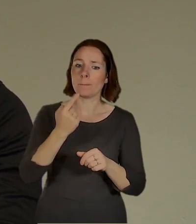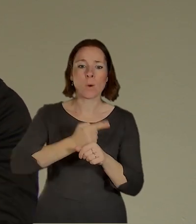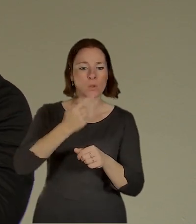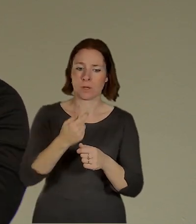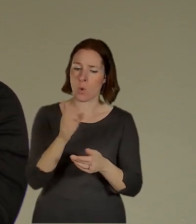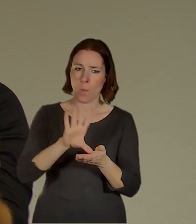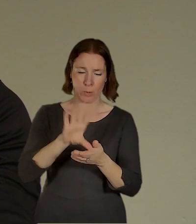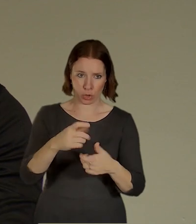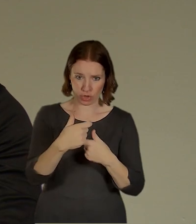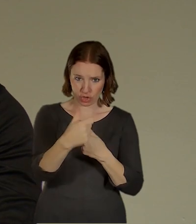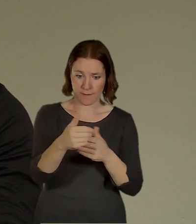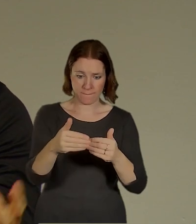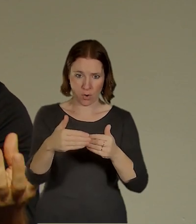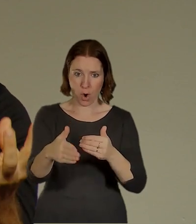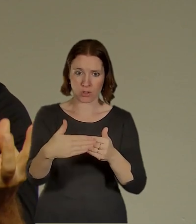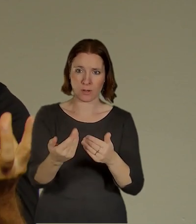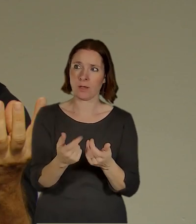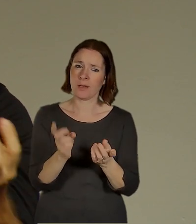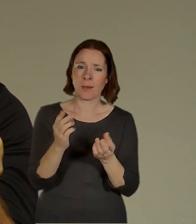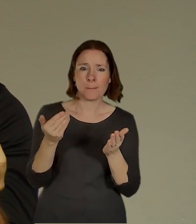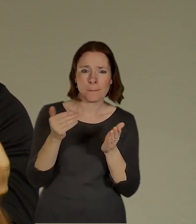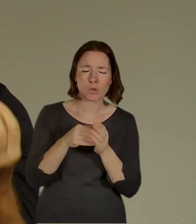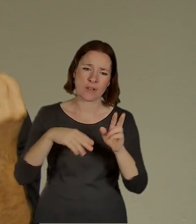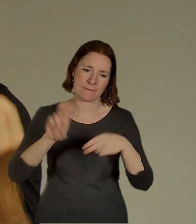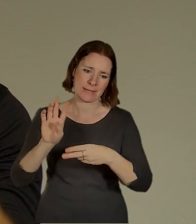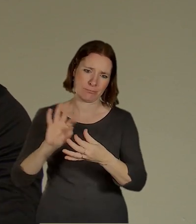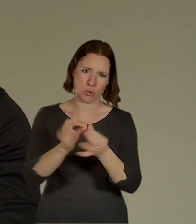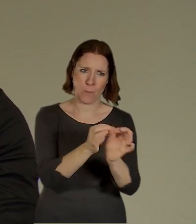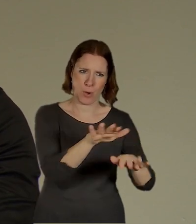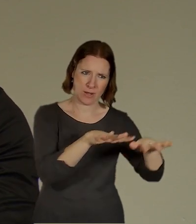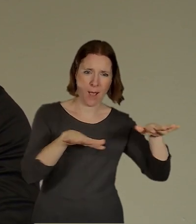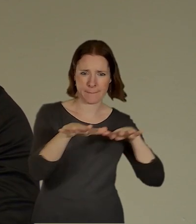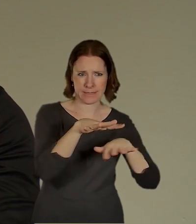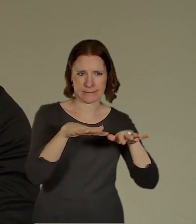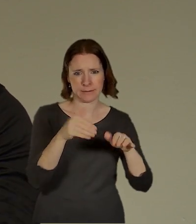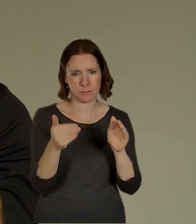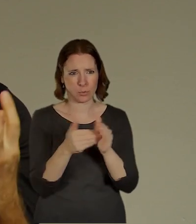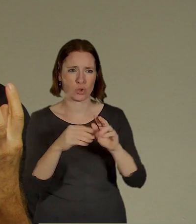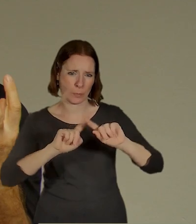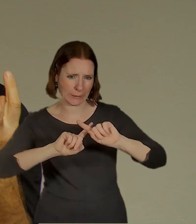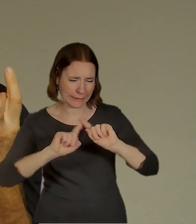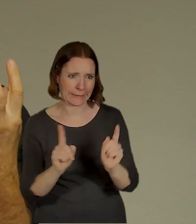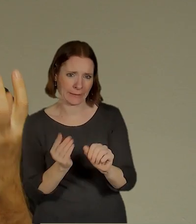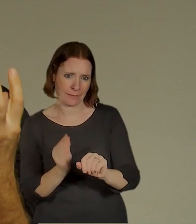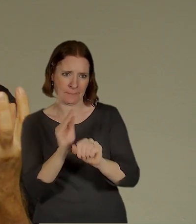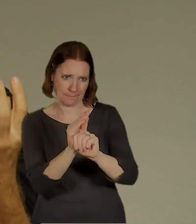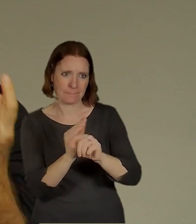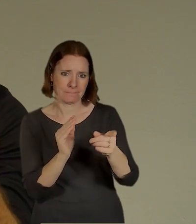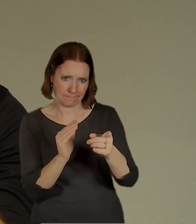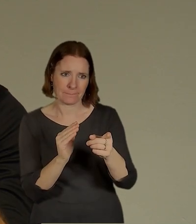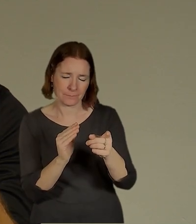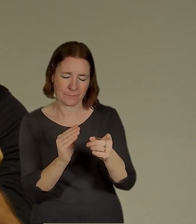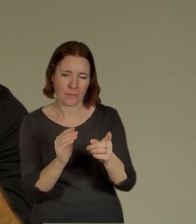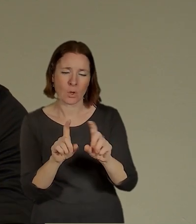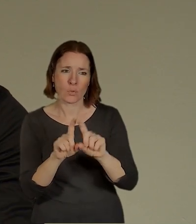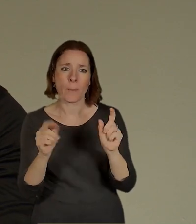osy a vlastně to nemá městský parter. A my jsme potřebali tu funkci toho náměstí podpořit aktivním parterem navrženým na to,